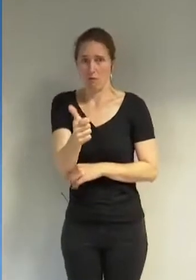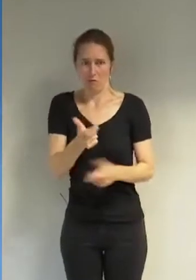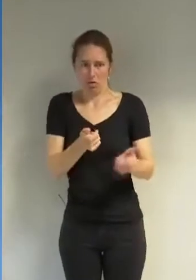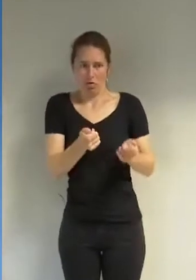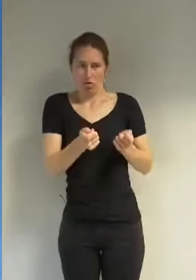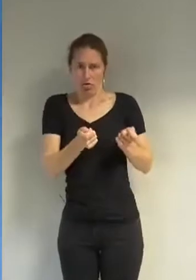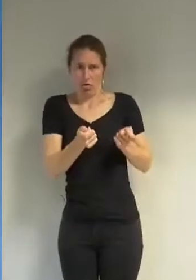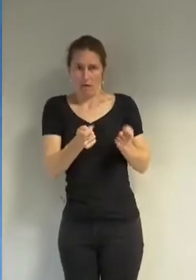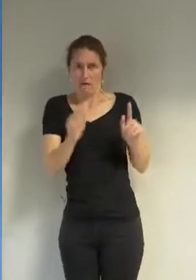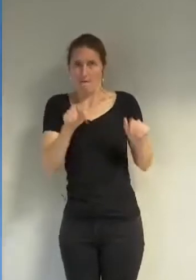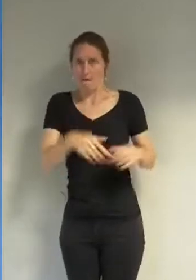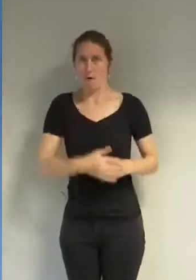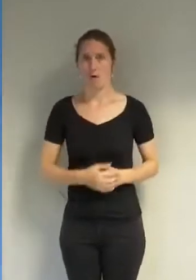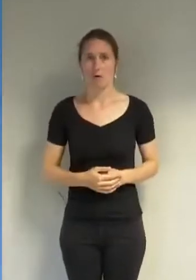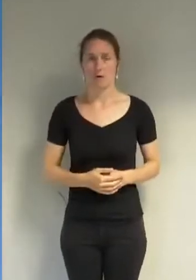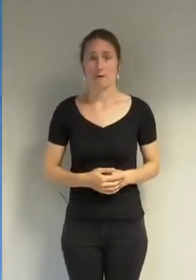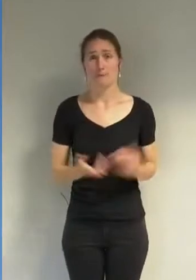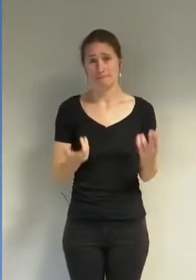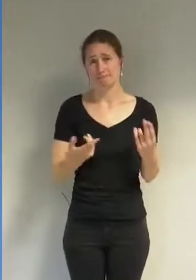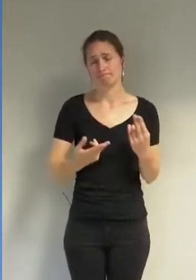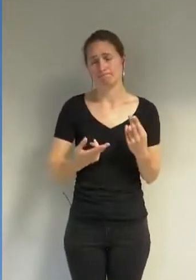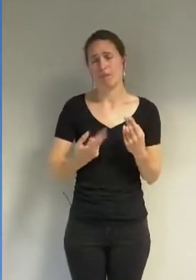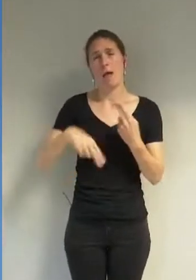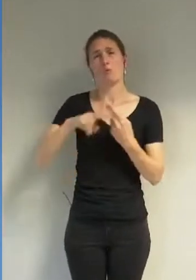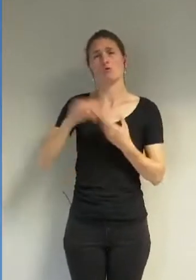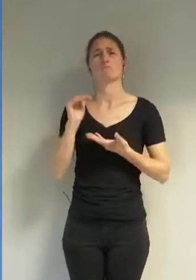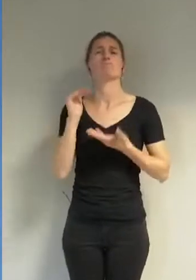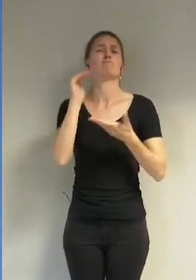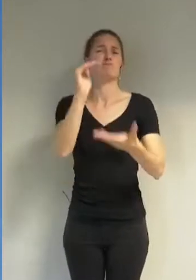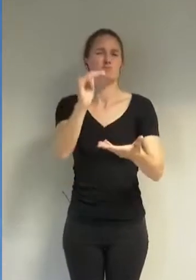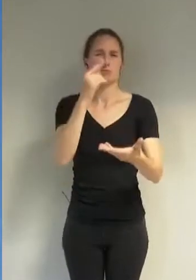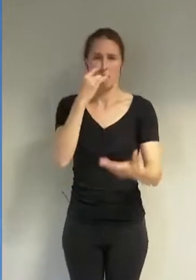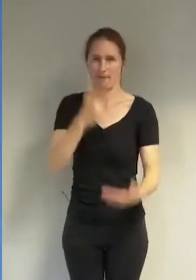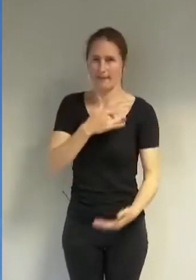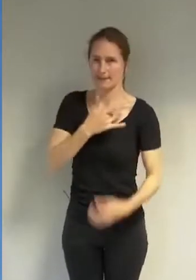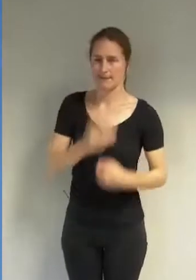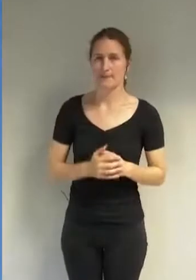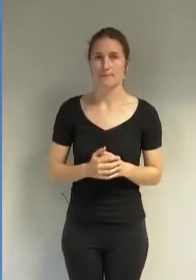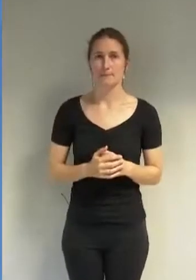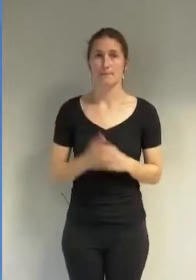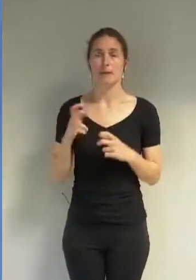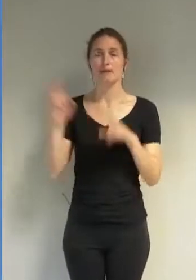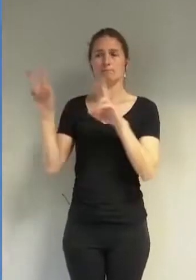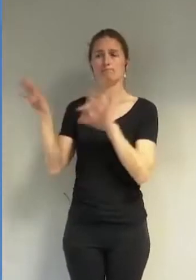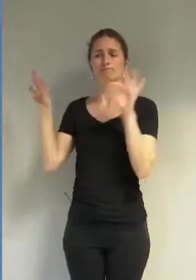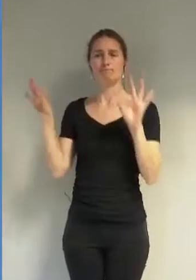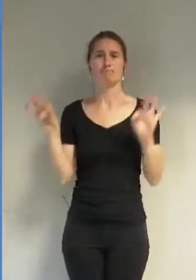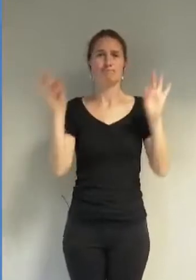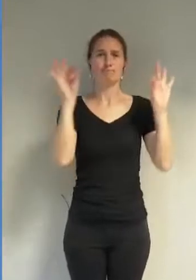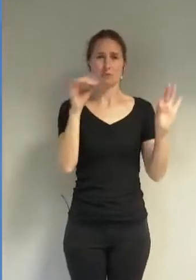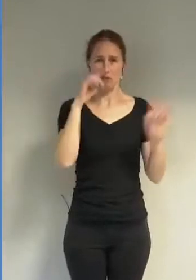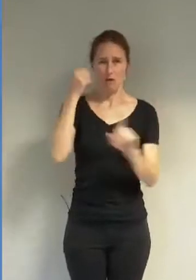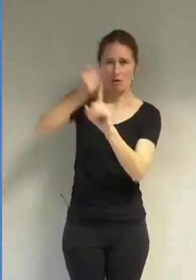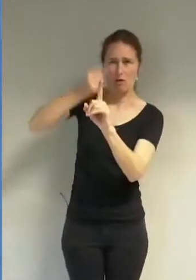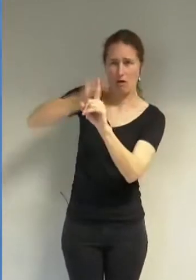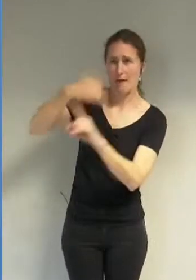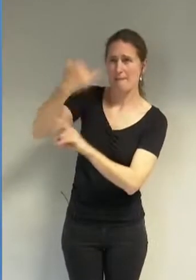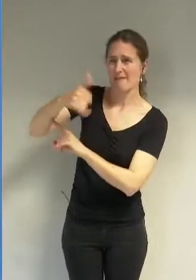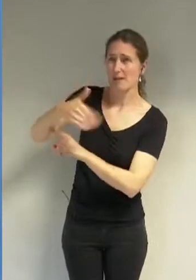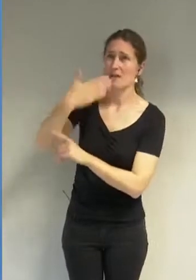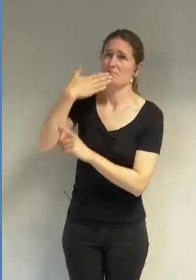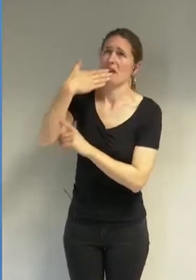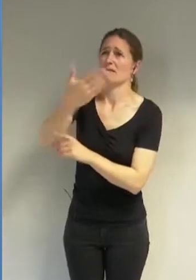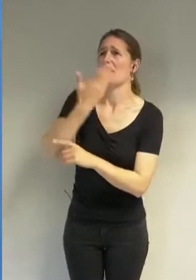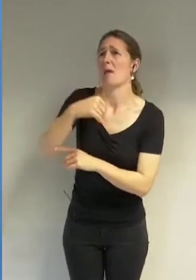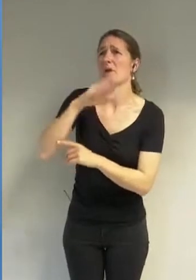quotidien. Quelques retours édifiants, je cite « Le combat n'est pas terminé, et merci de faire tout ce que vous pouvez cet après-midi pour